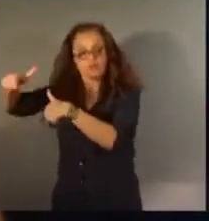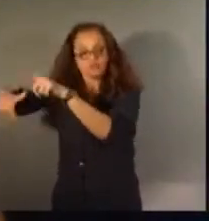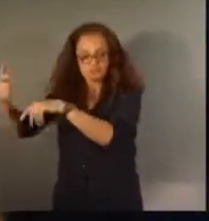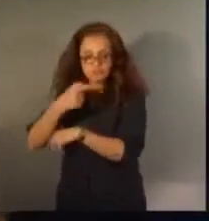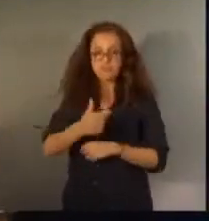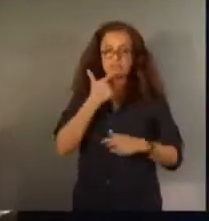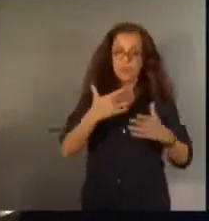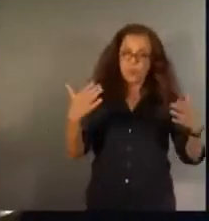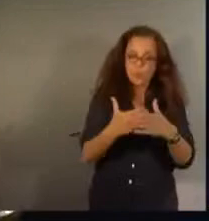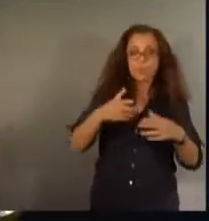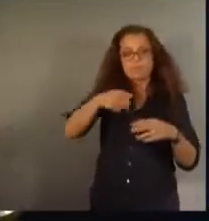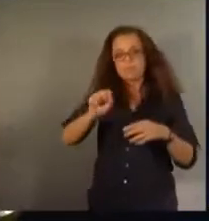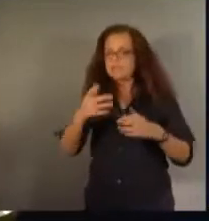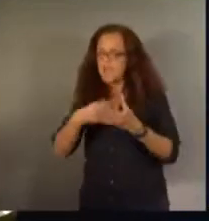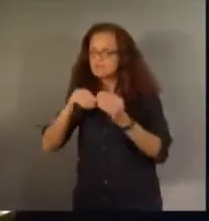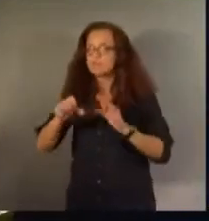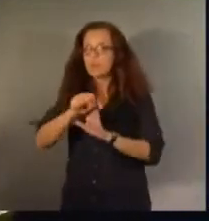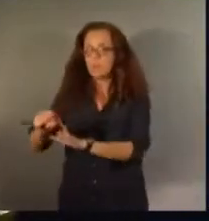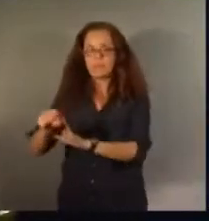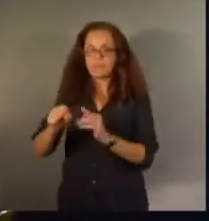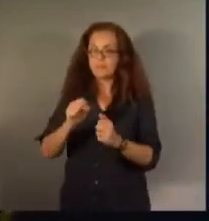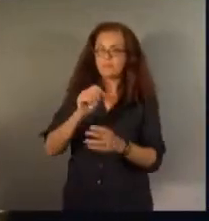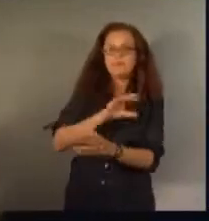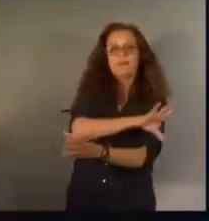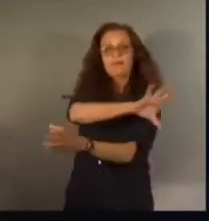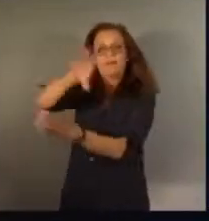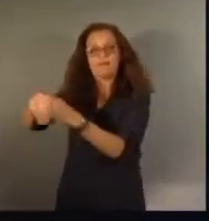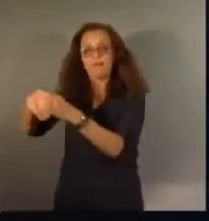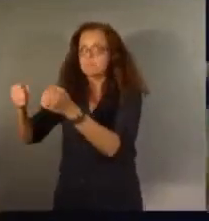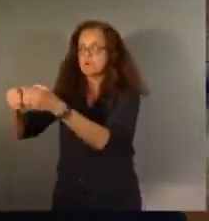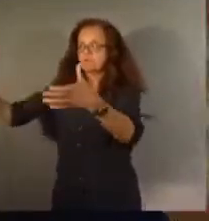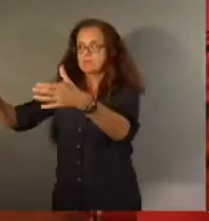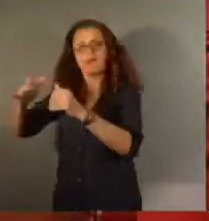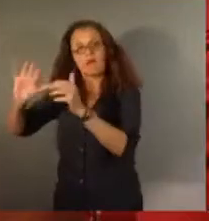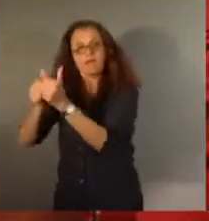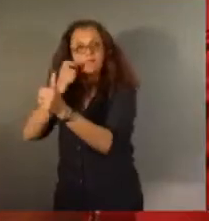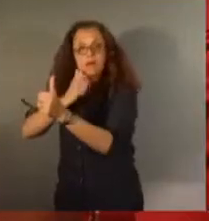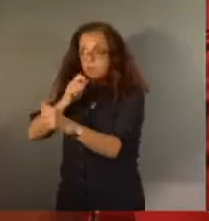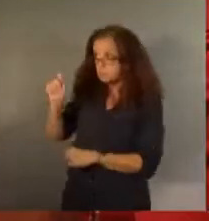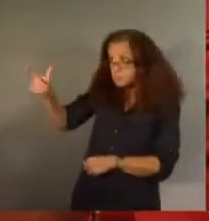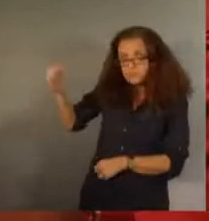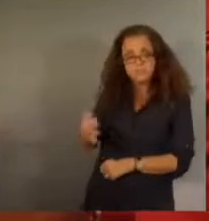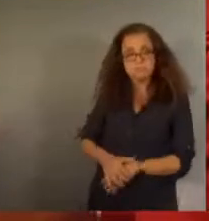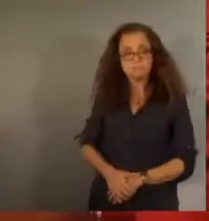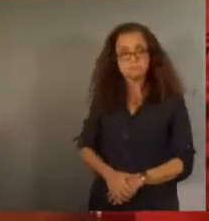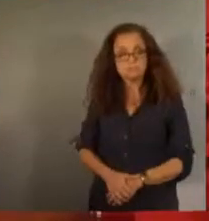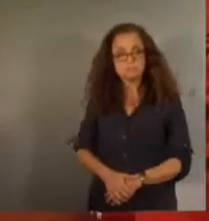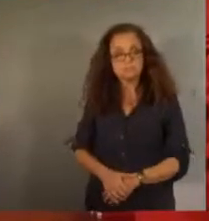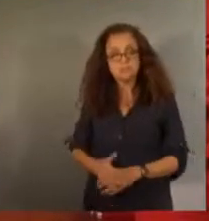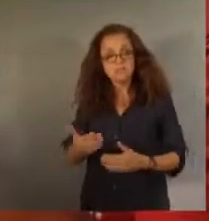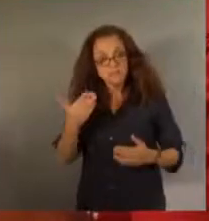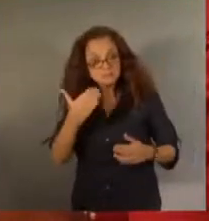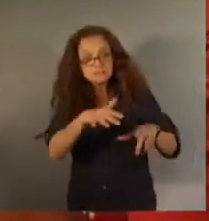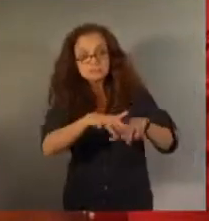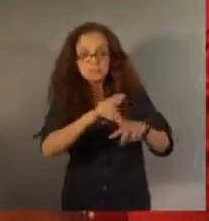populaire européen, c la droite, fassent partie d'une majorité avec nous, les macronistes. C'est lui qui le dit. Si les